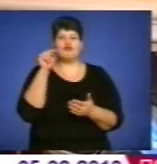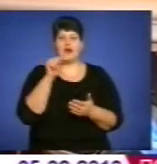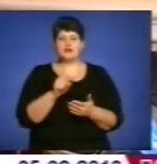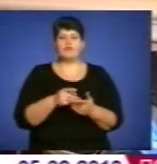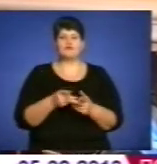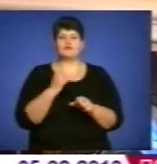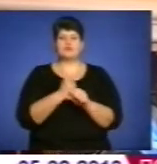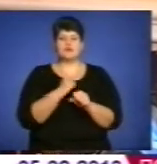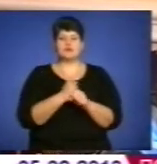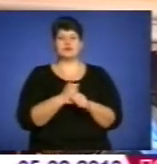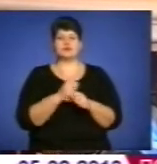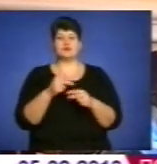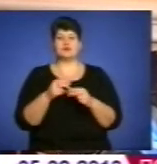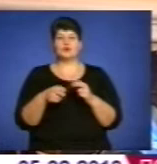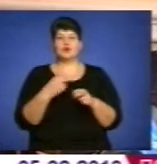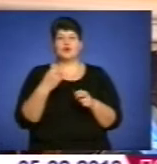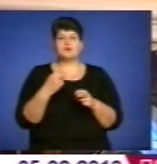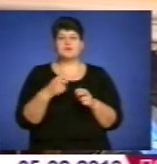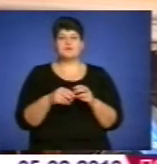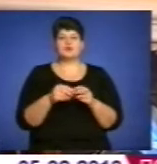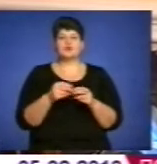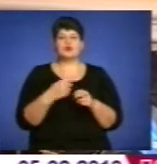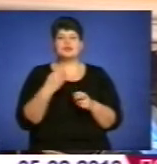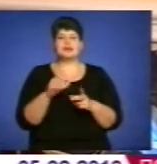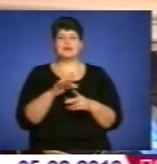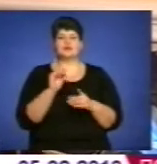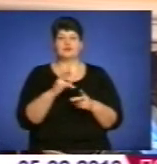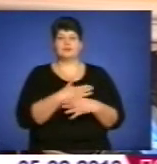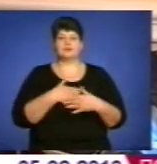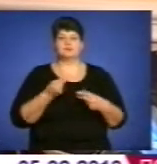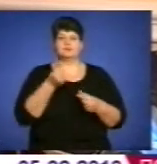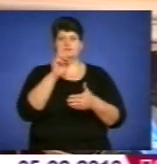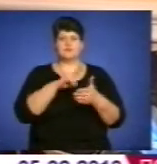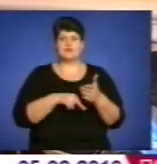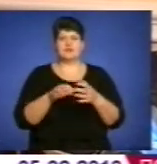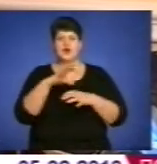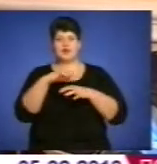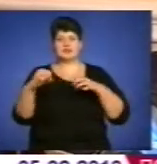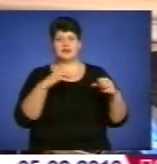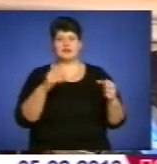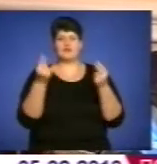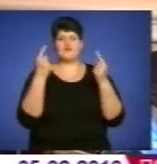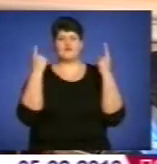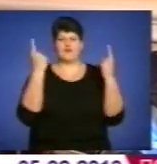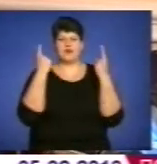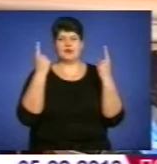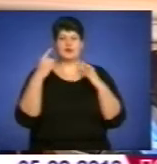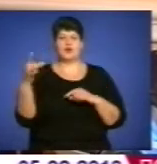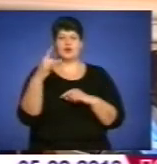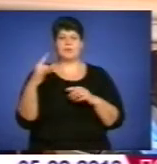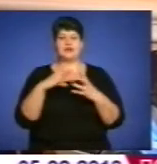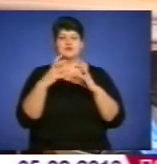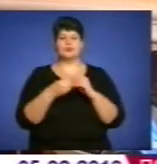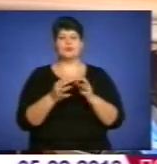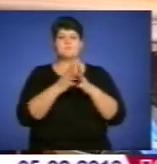пов'язаних із ухиленими сплати податків та пособності ухиленими сплати податків, розкрадання коштів в особливо великих розмірів на суму